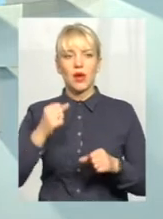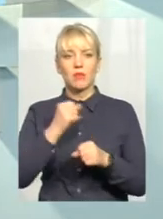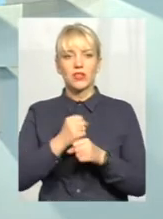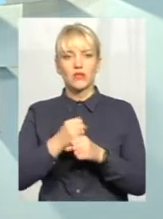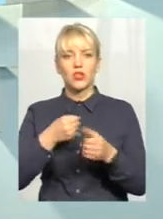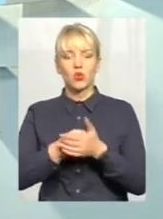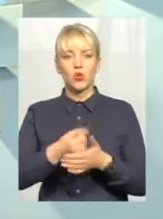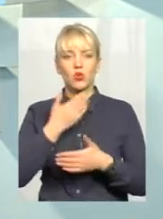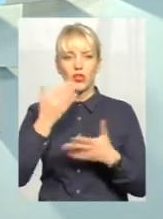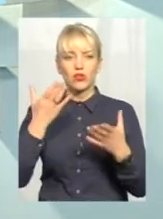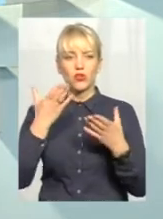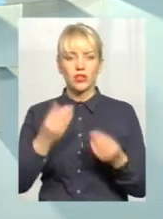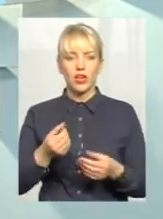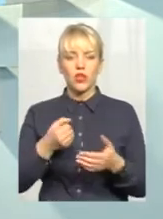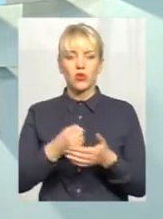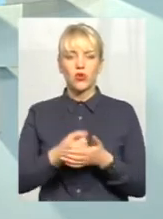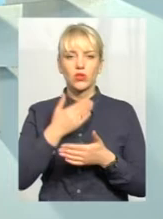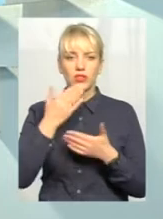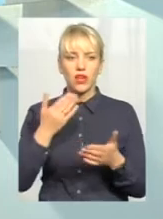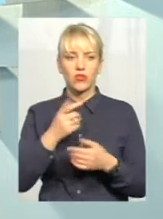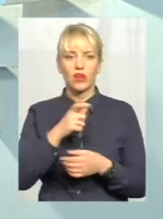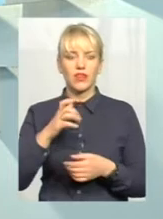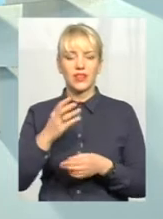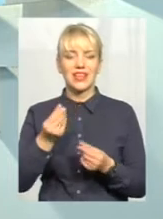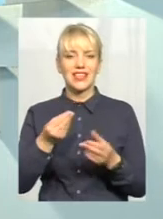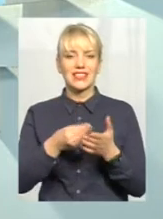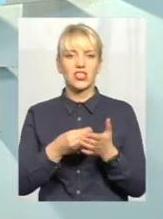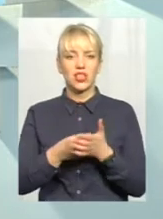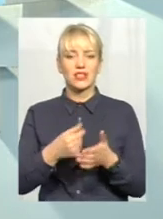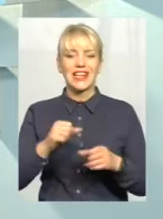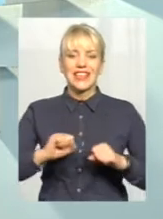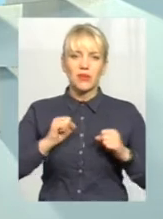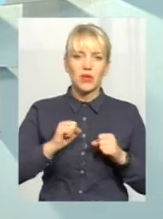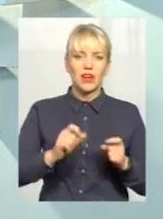останньої хвилини казначейства, намагаючись проводити, перекидати,